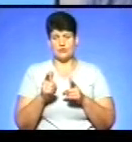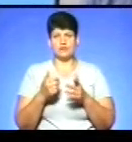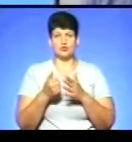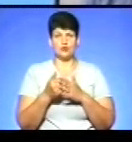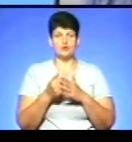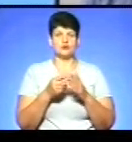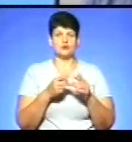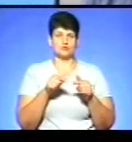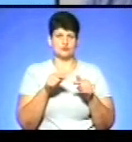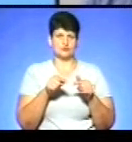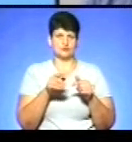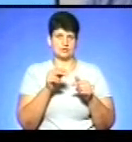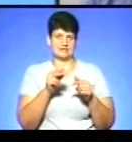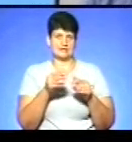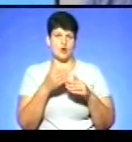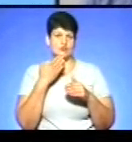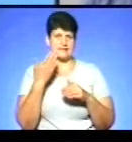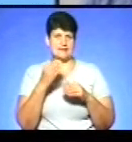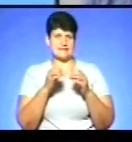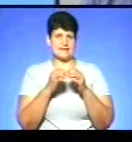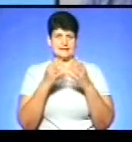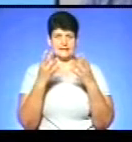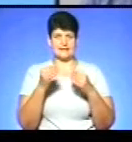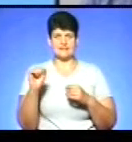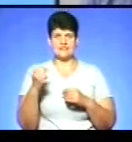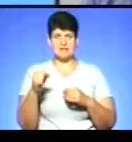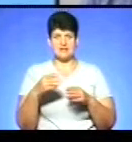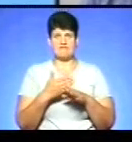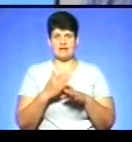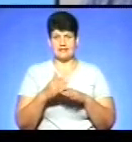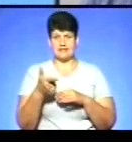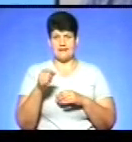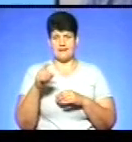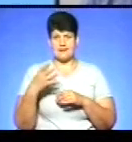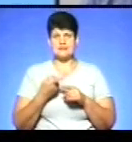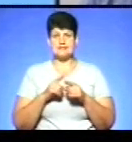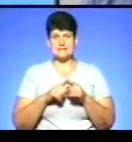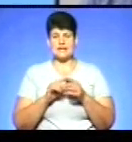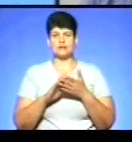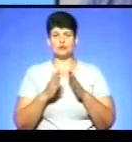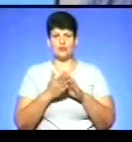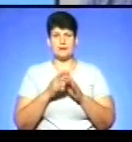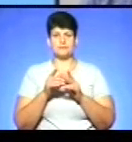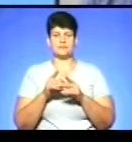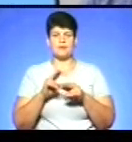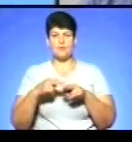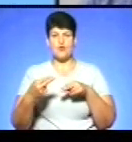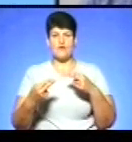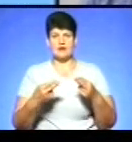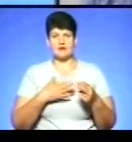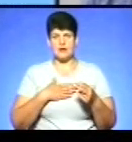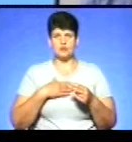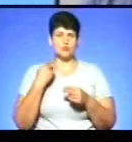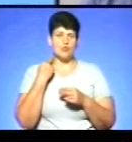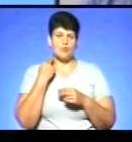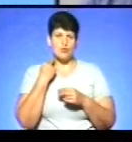основі нам на останніх 10 днів серпня виділи газ. Це договір реструктуризації нашого боргу і договір гарантії, на який